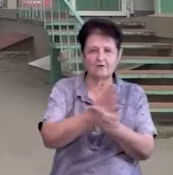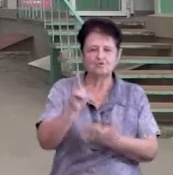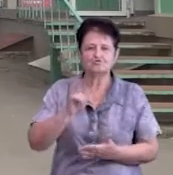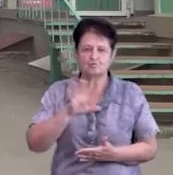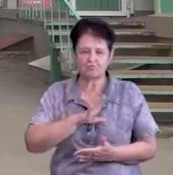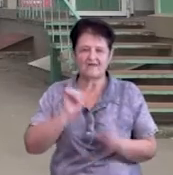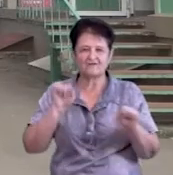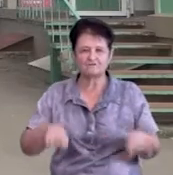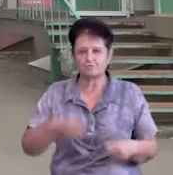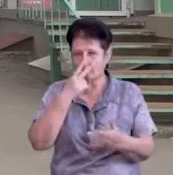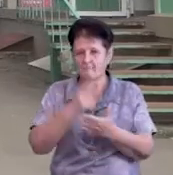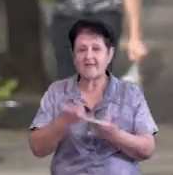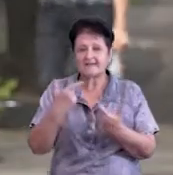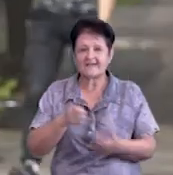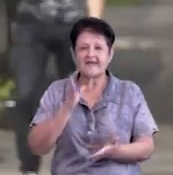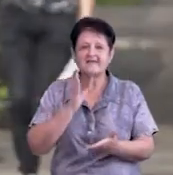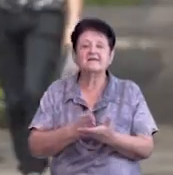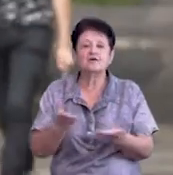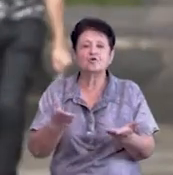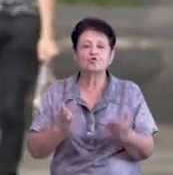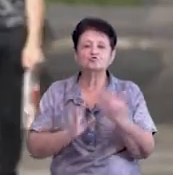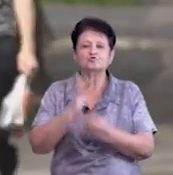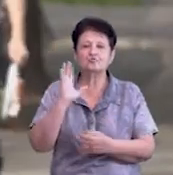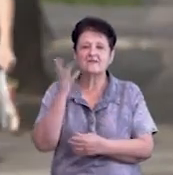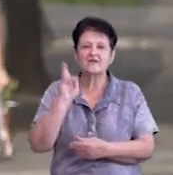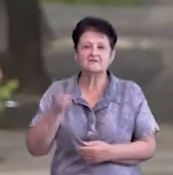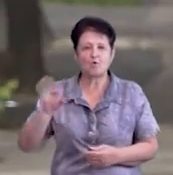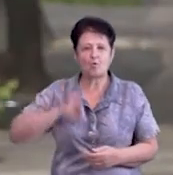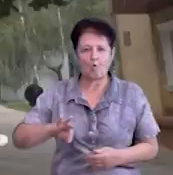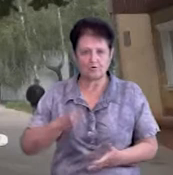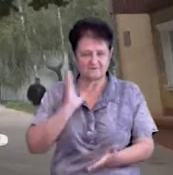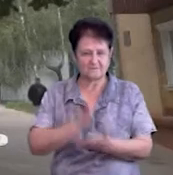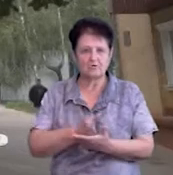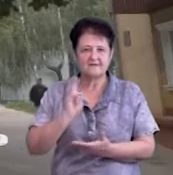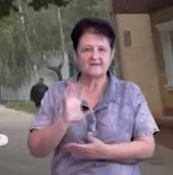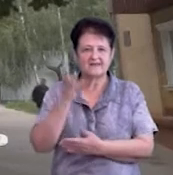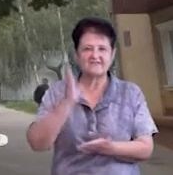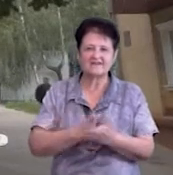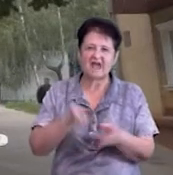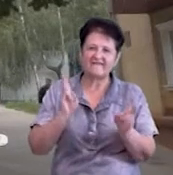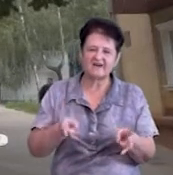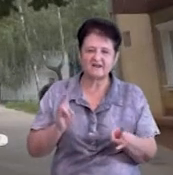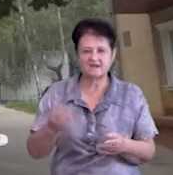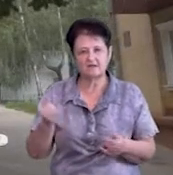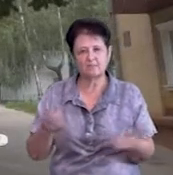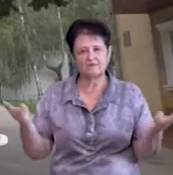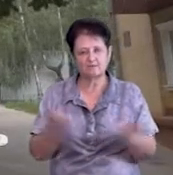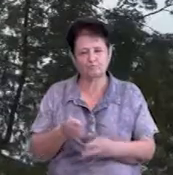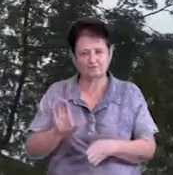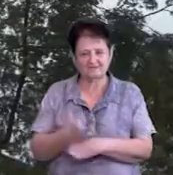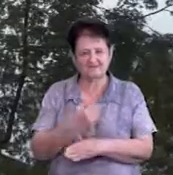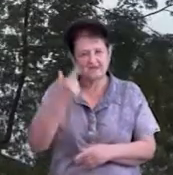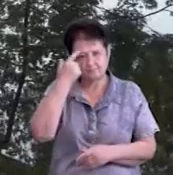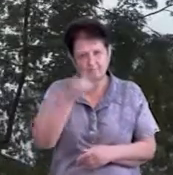щоб була можливість побачити, де і як ростуть дерева, яку користь вони приносять, які дерева є аварійними та потребують знесення.